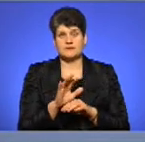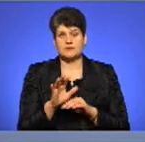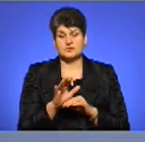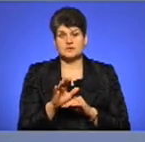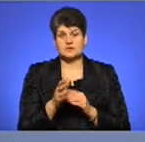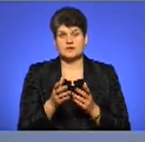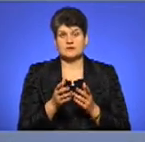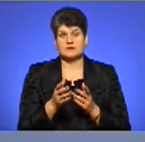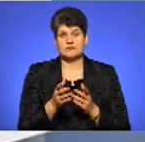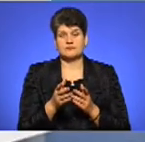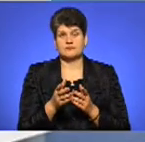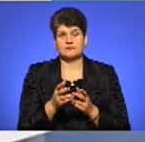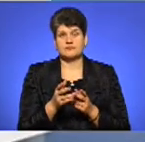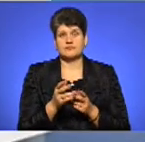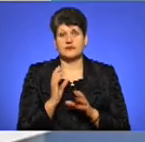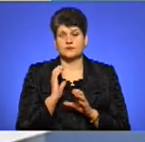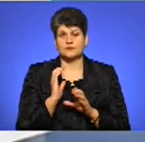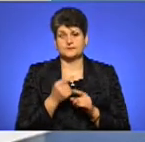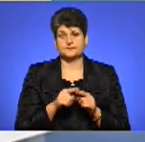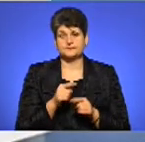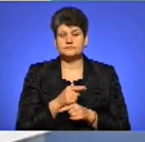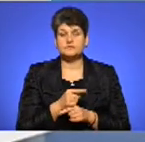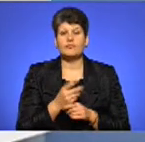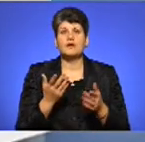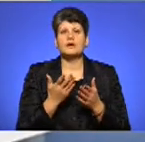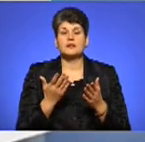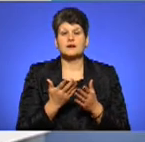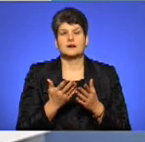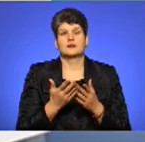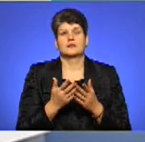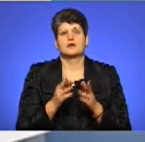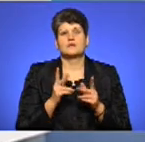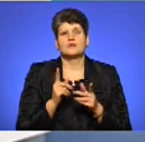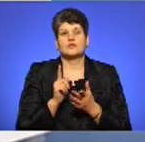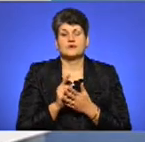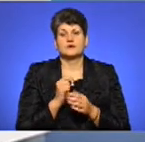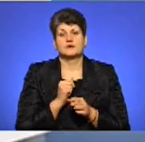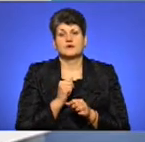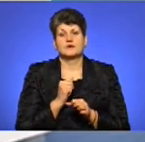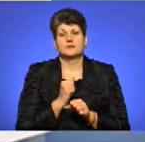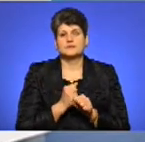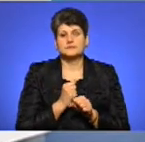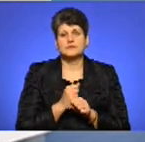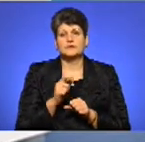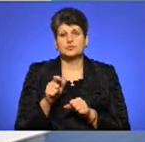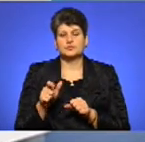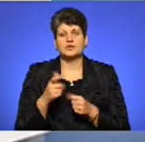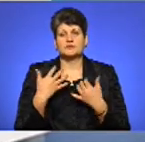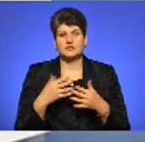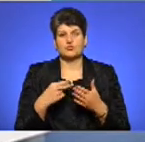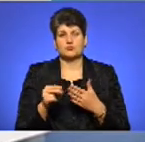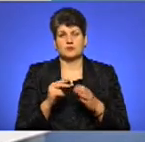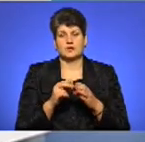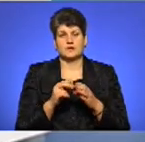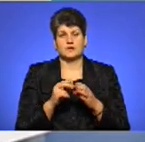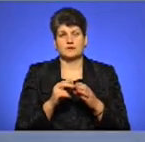рухляді. Який алгоритм дії буде в людей, які придбали, а в то вже після того, як закони вступили в дію, як